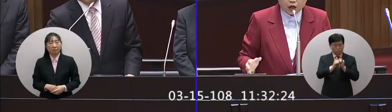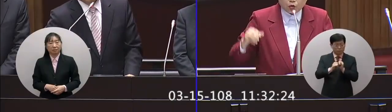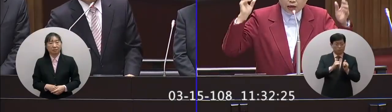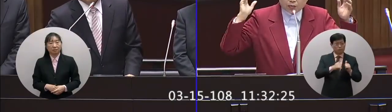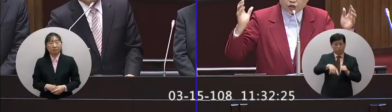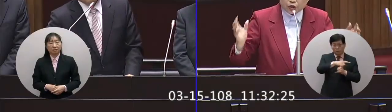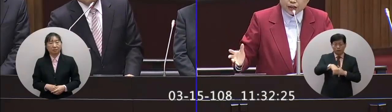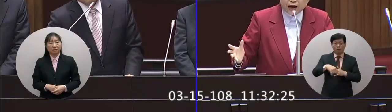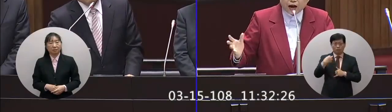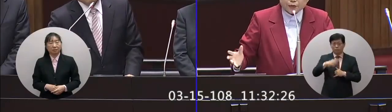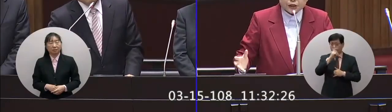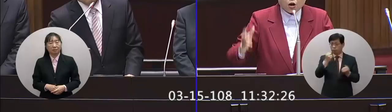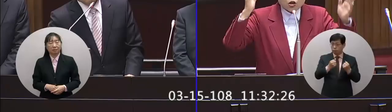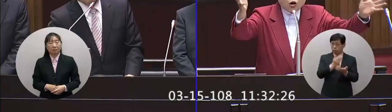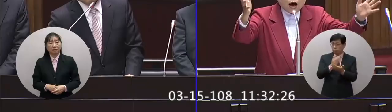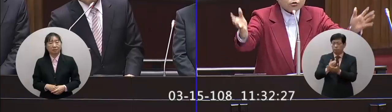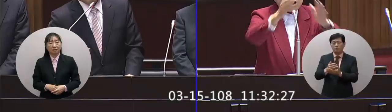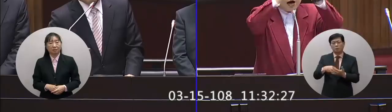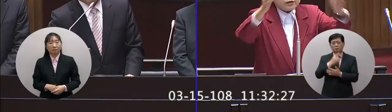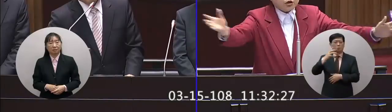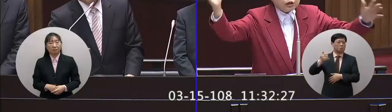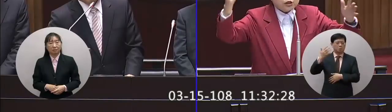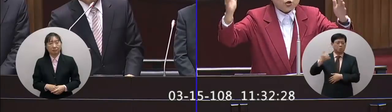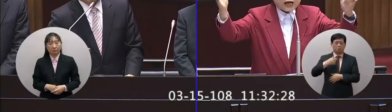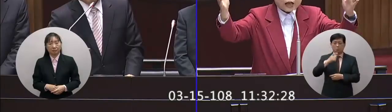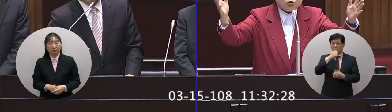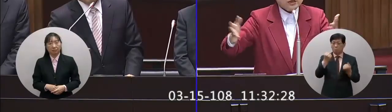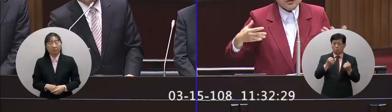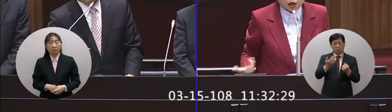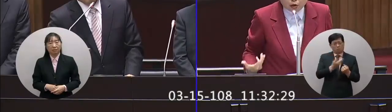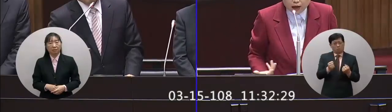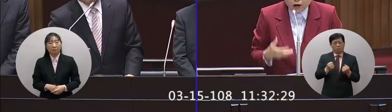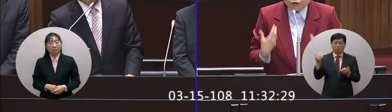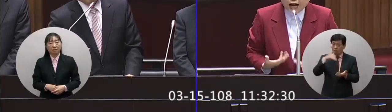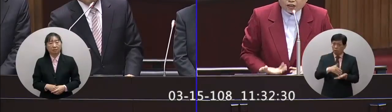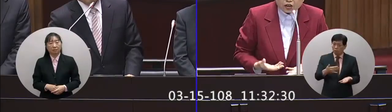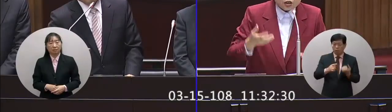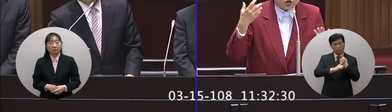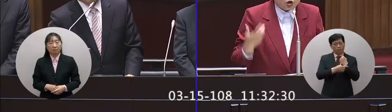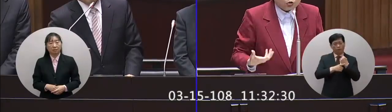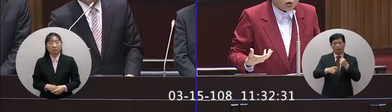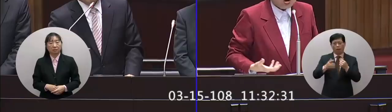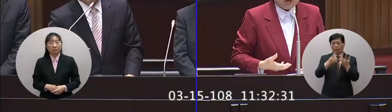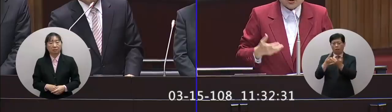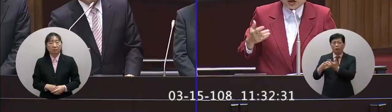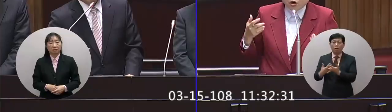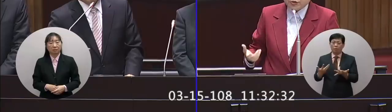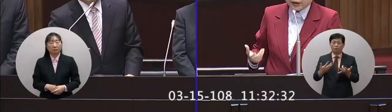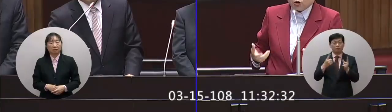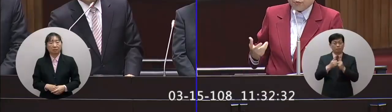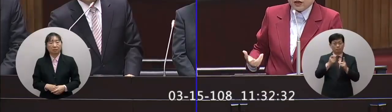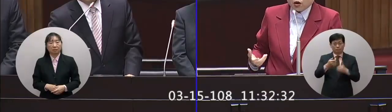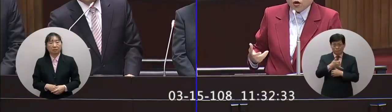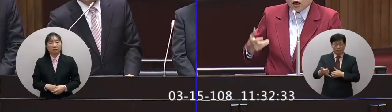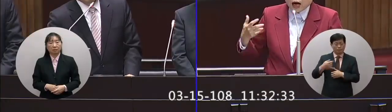管理我們的人民管理我們的酒駕而不是用口號說酒駕零容忍結果呢法治有漏洞我們對